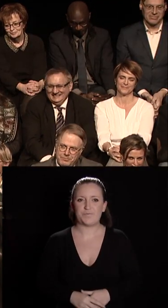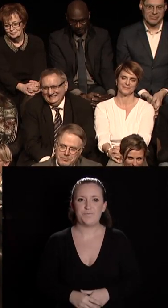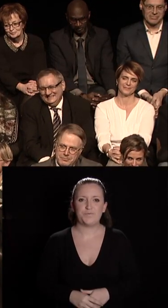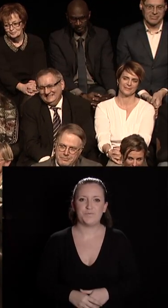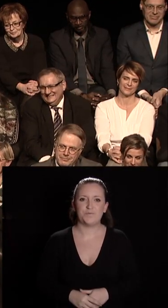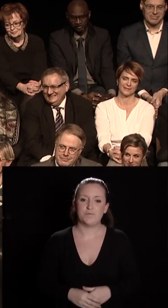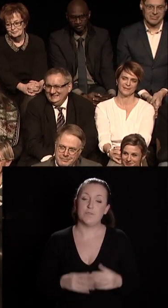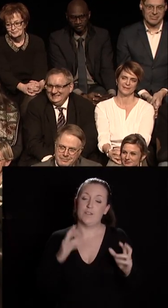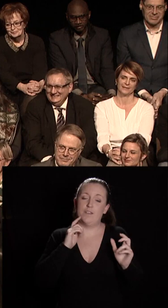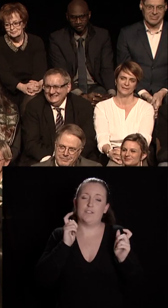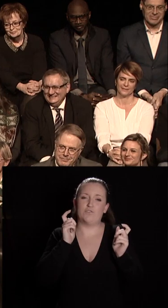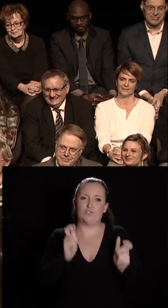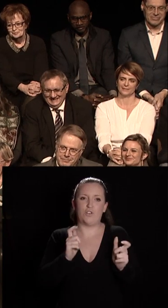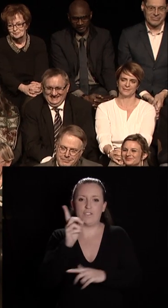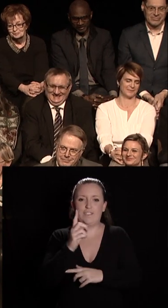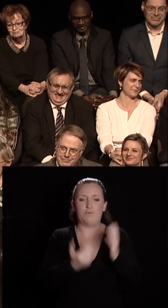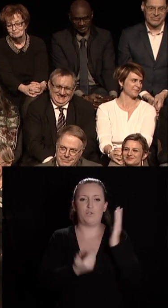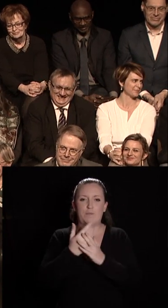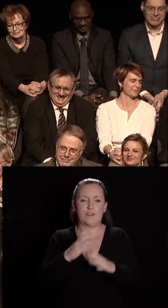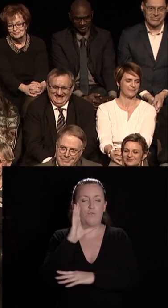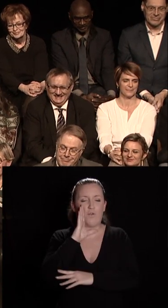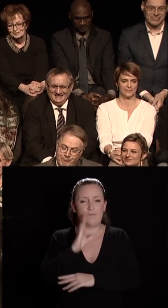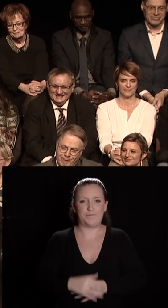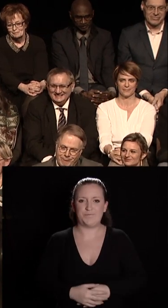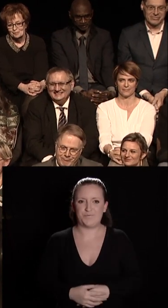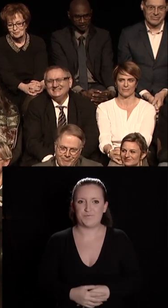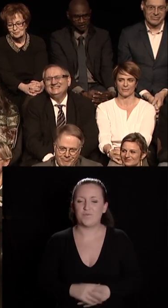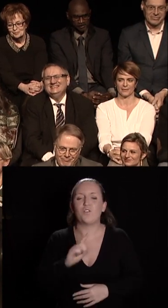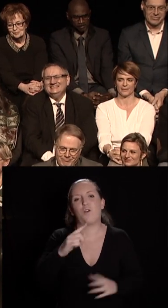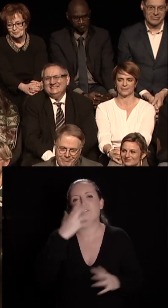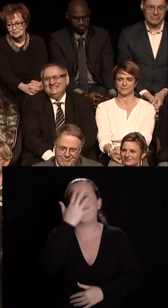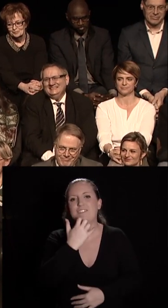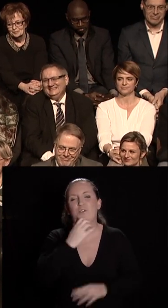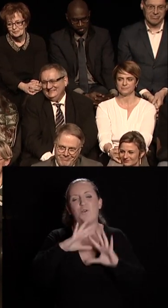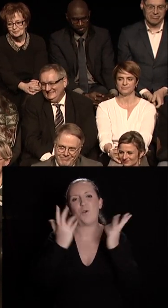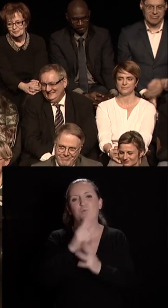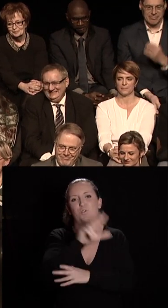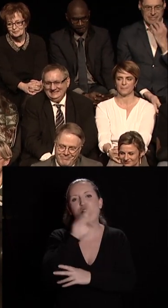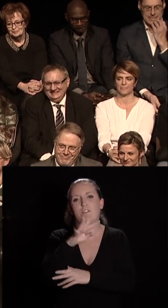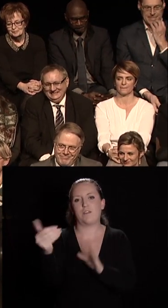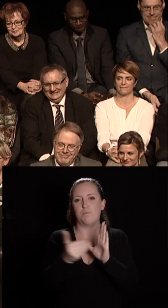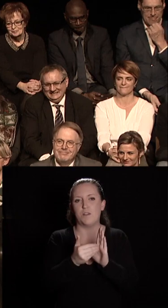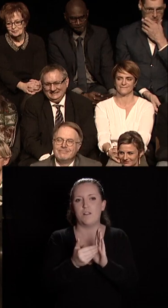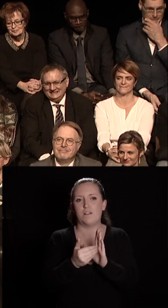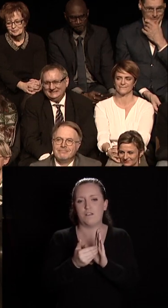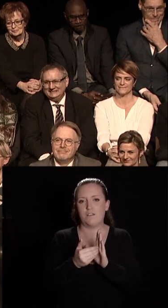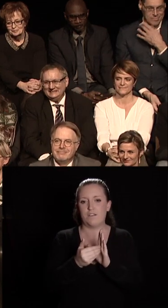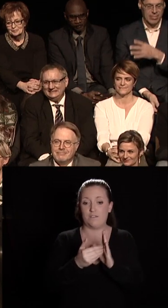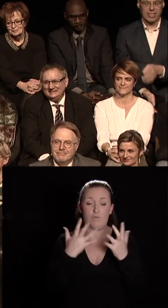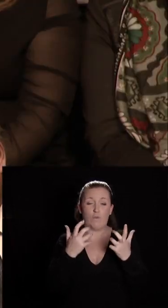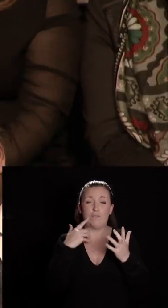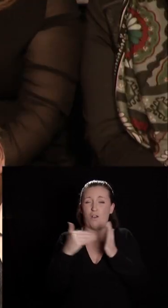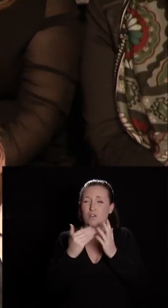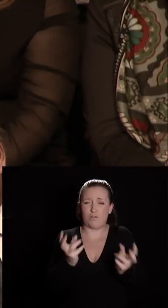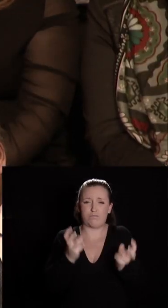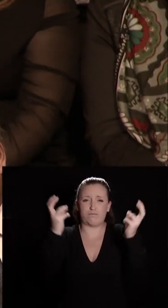Heureusement, le dimanche matin, ils dorment. Non, plus sérieusement, ils sont 34 000 et j'aimerais qu'ils soient encore plus nombreux,